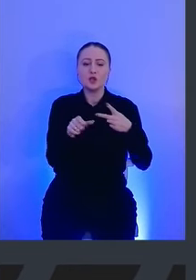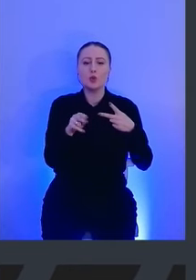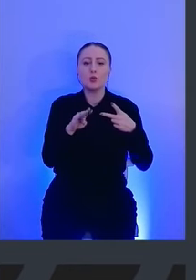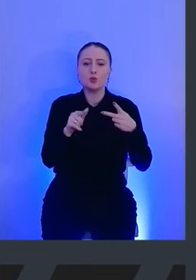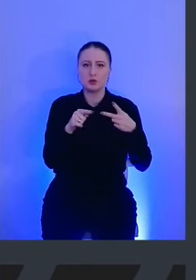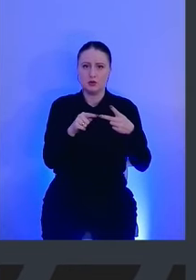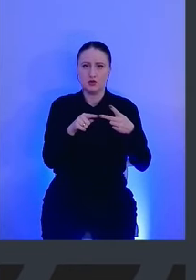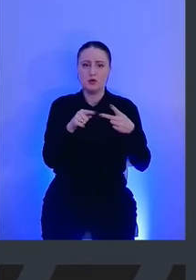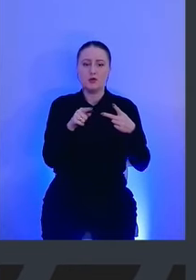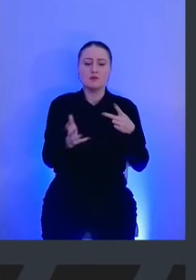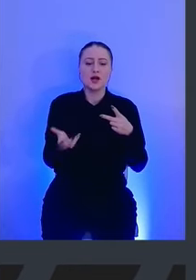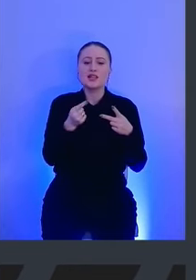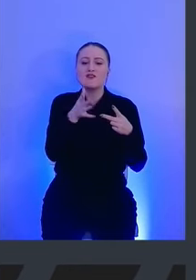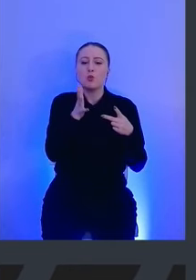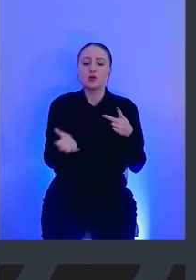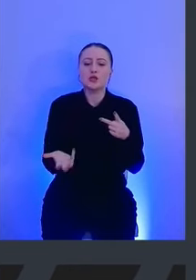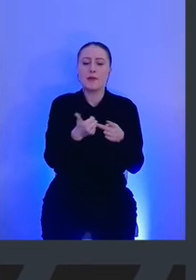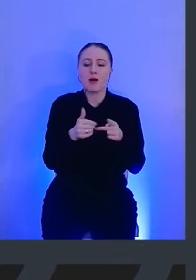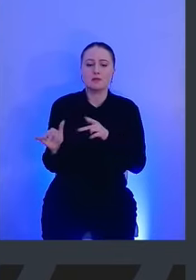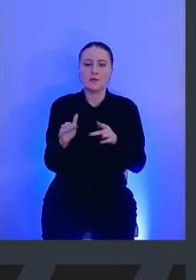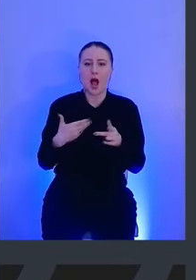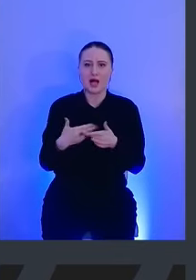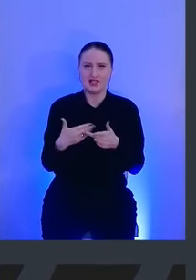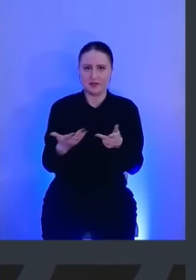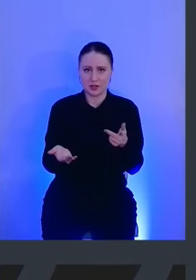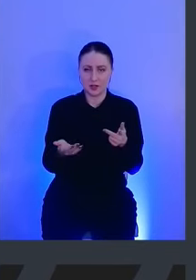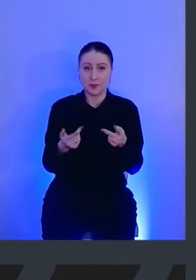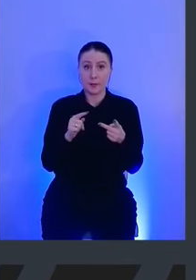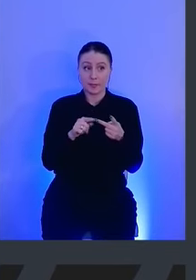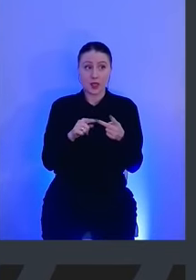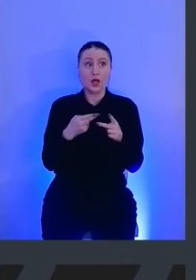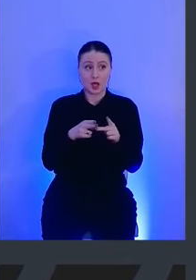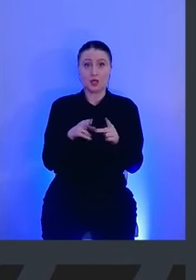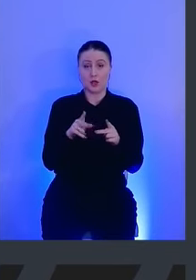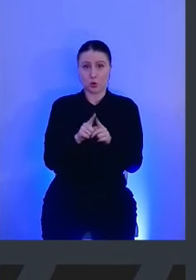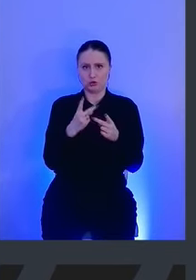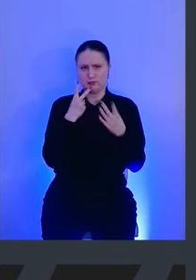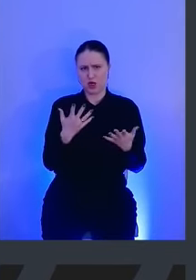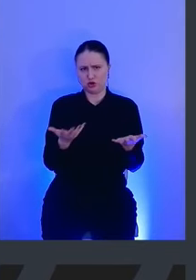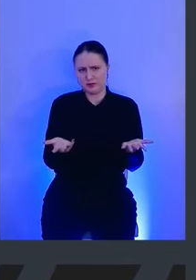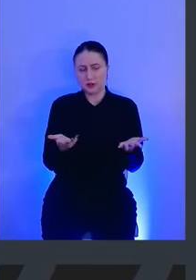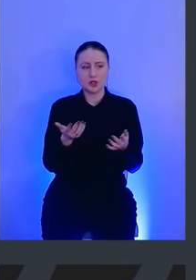которых вы будете собирать какую-то активность. Это, в принципе, тоже очевидно, потому что